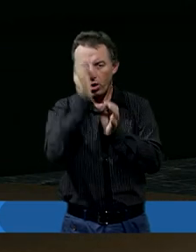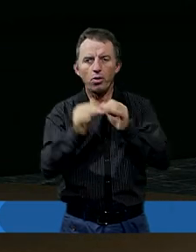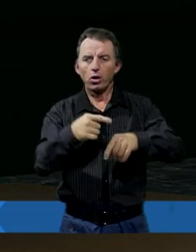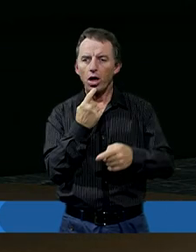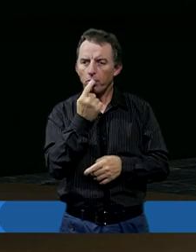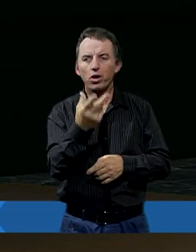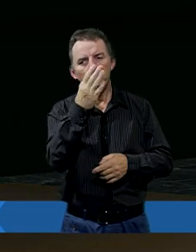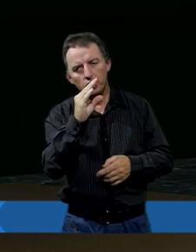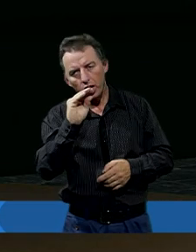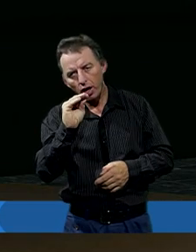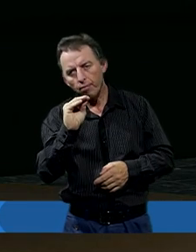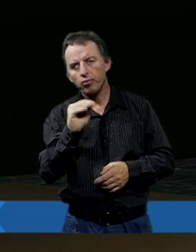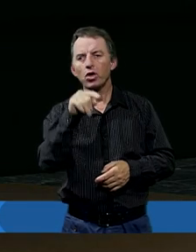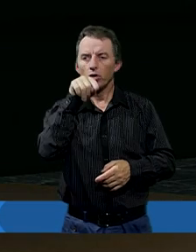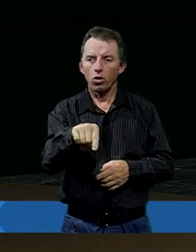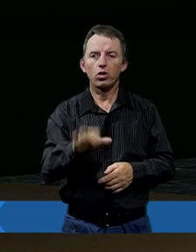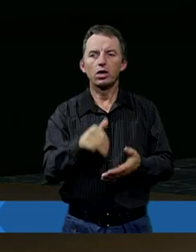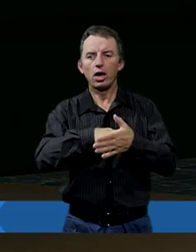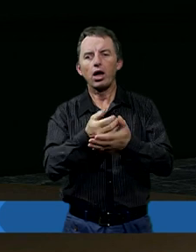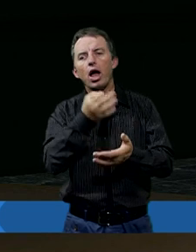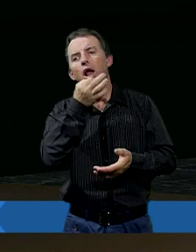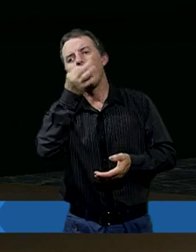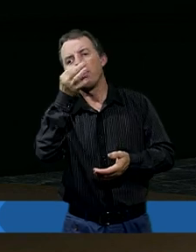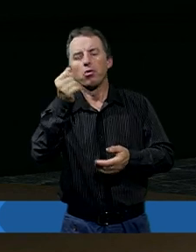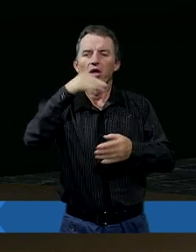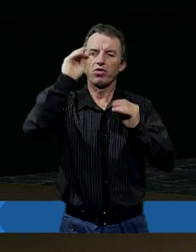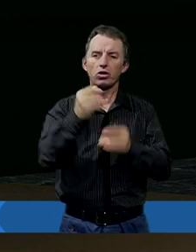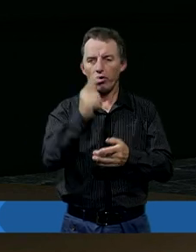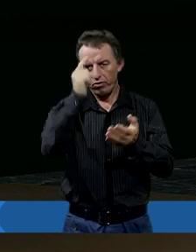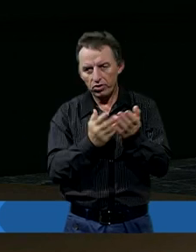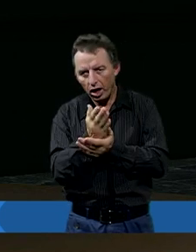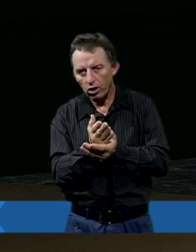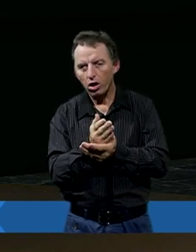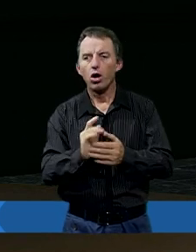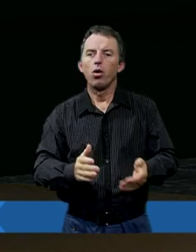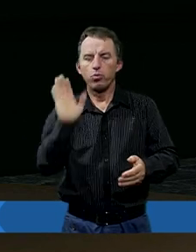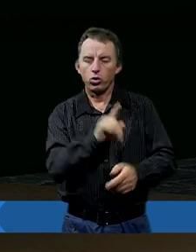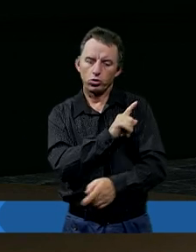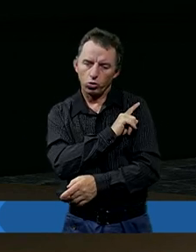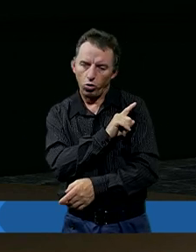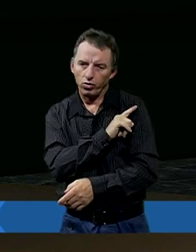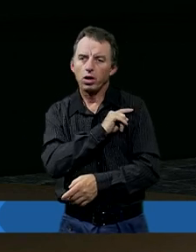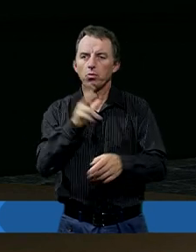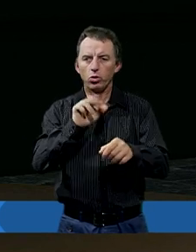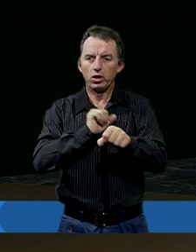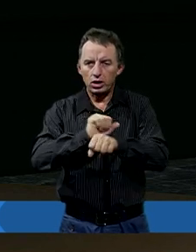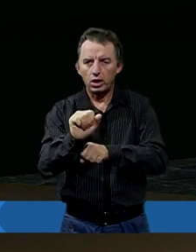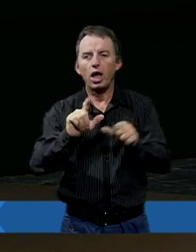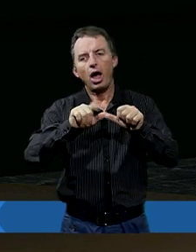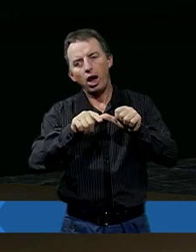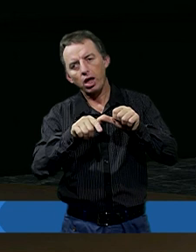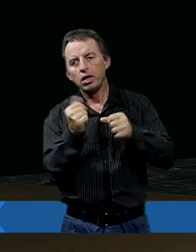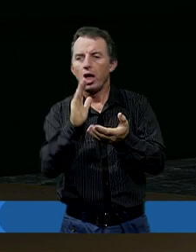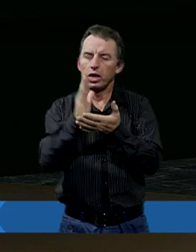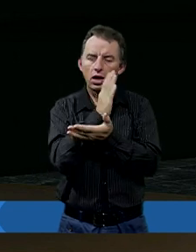moglibyśmy powiedzieć, nie no, mógł zachować się lepiej, mógł mieć większą wiarę w to, że jednak Bóg czuwa nad nim, że Bóg jest. Ale